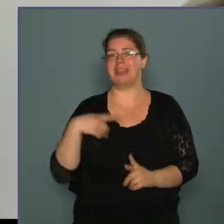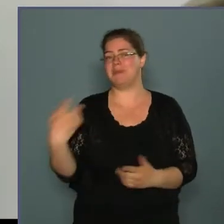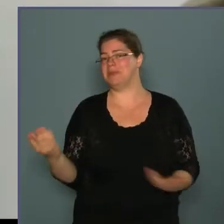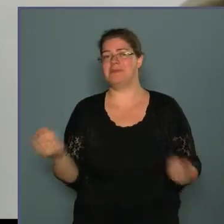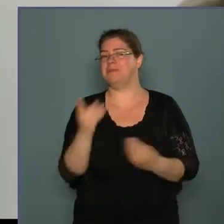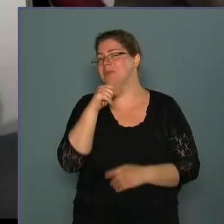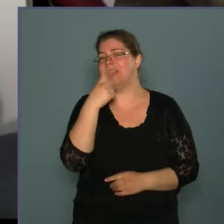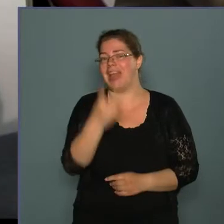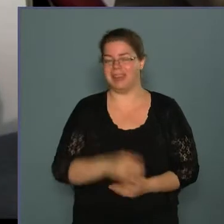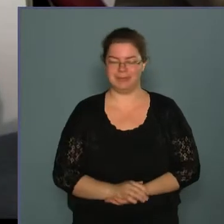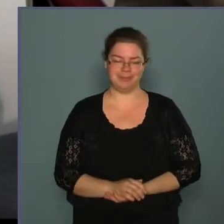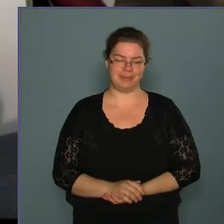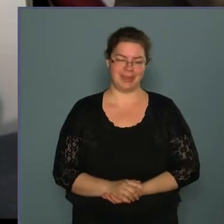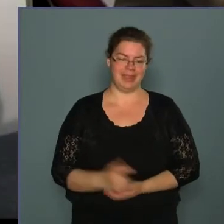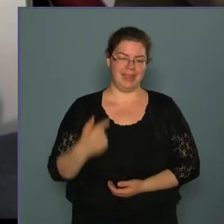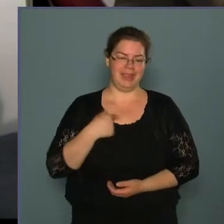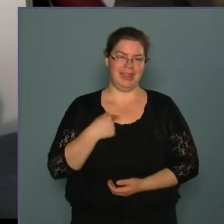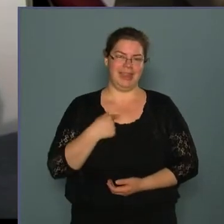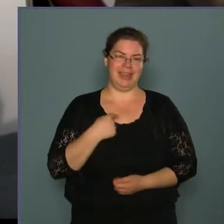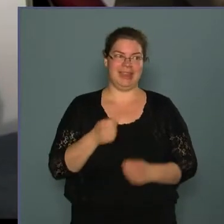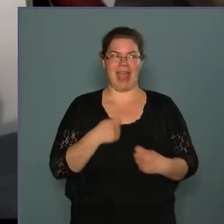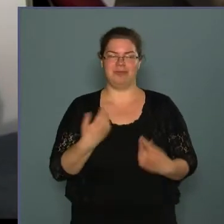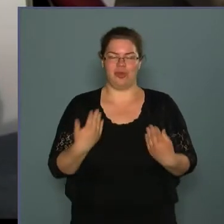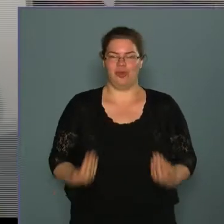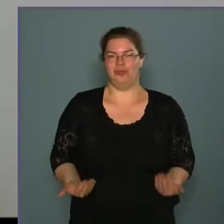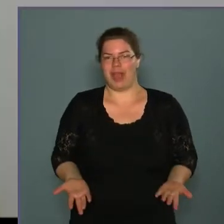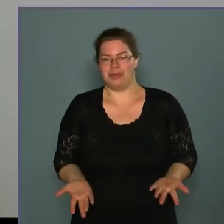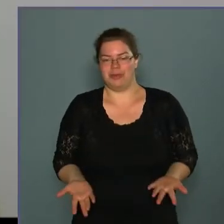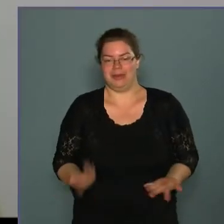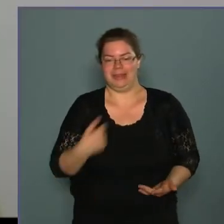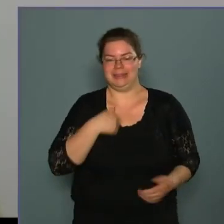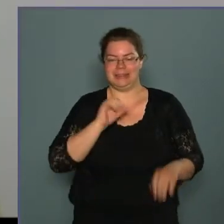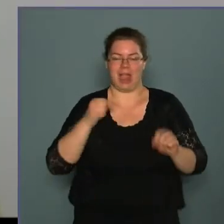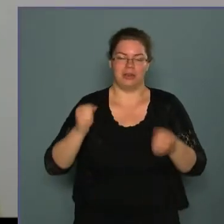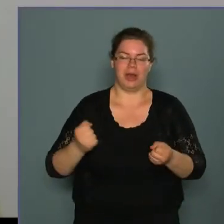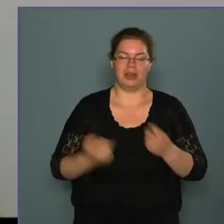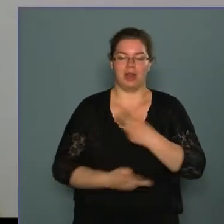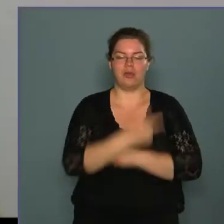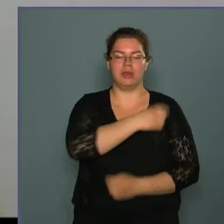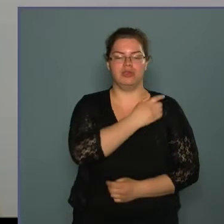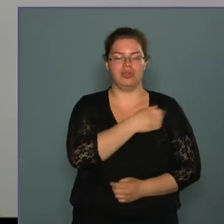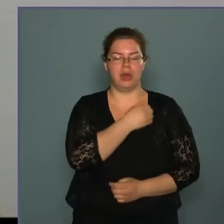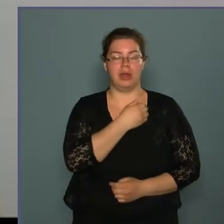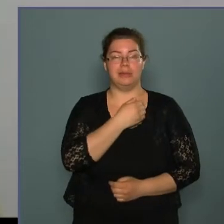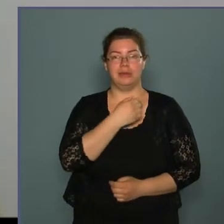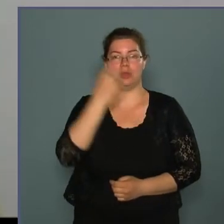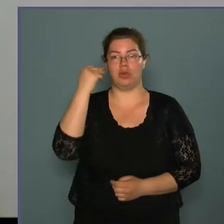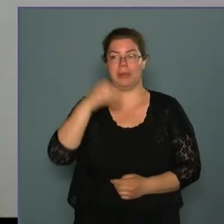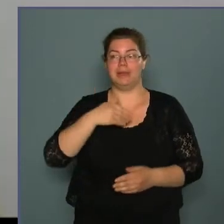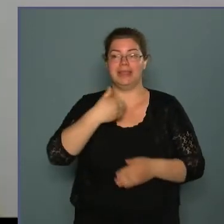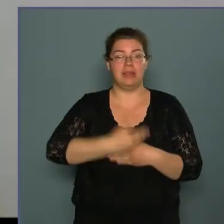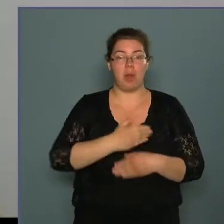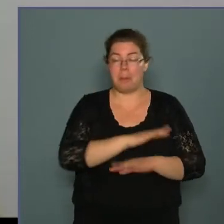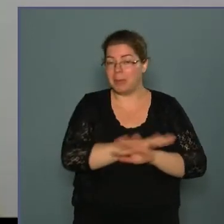keltében mit lát. Én nagyon elfogult vagyok Erzsébeten, gyakorlatilag a főiskolai tanulmányaim kivételével, én